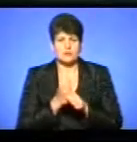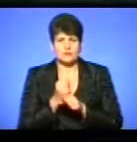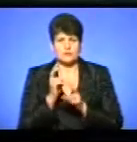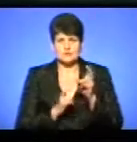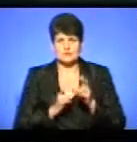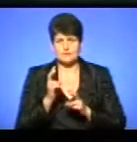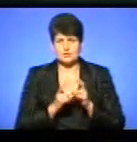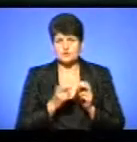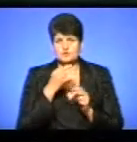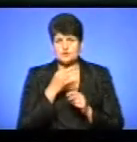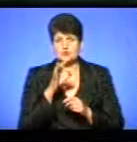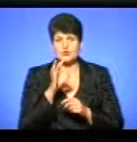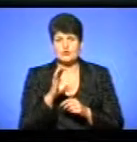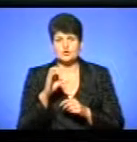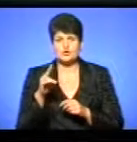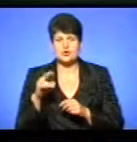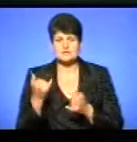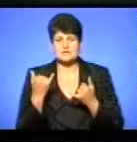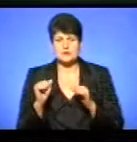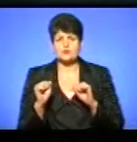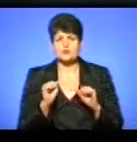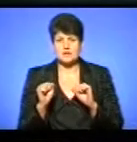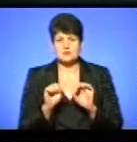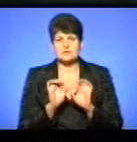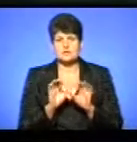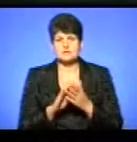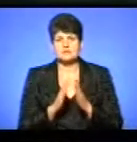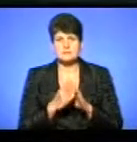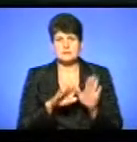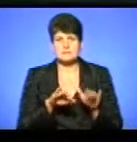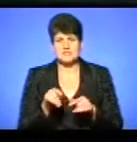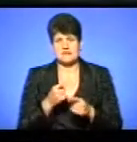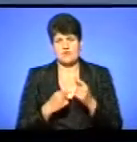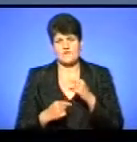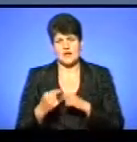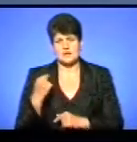повідомила, що Олег Соколовський у відрядженні і прокоментує ситуацію після повернення.